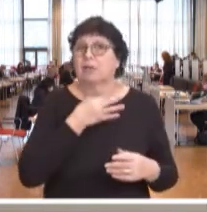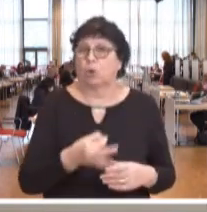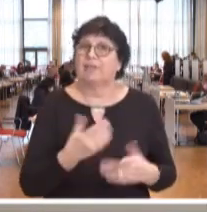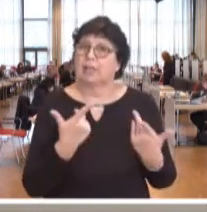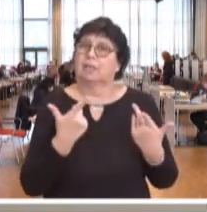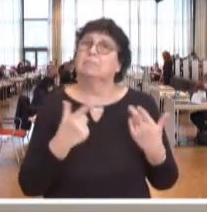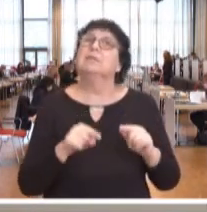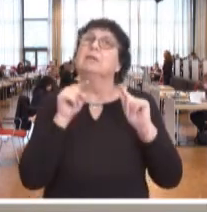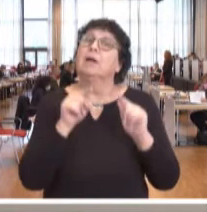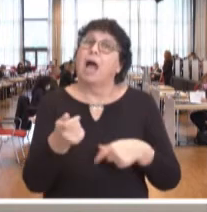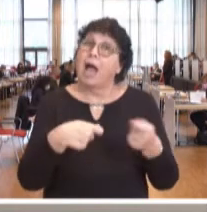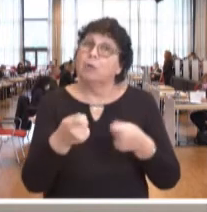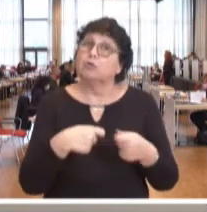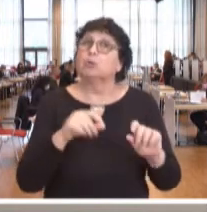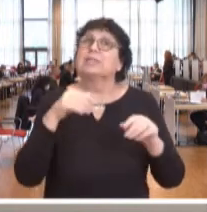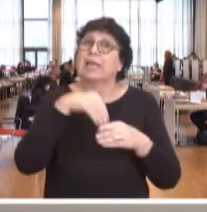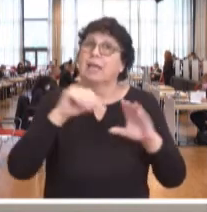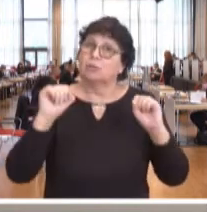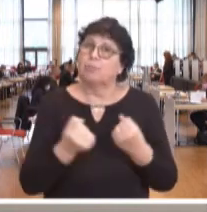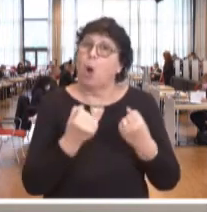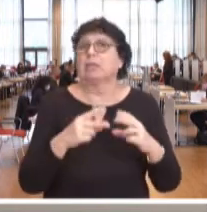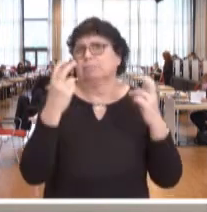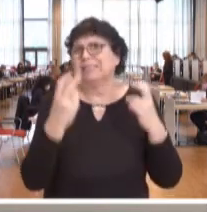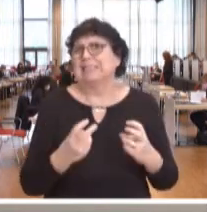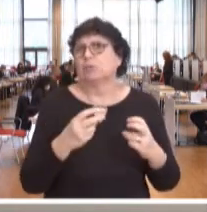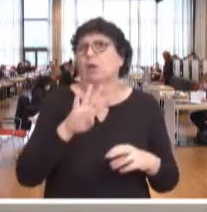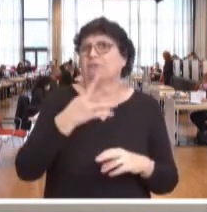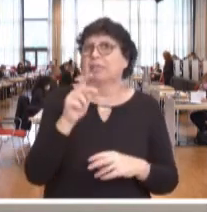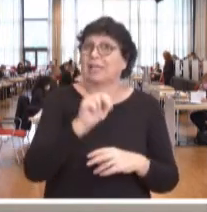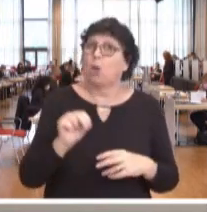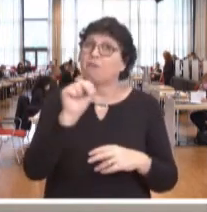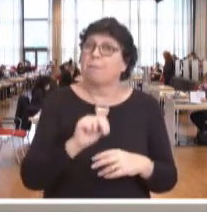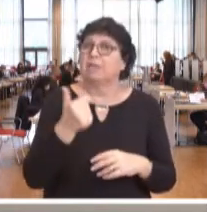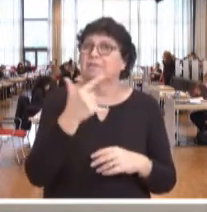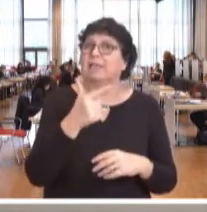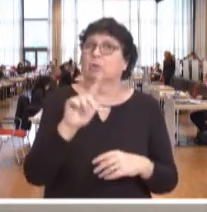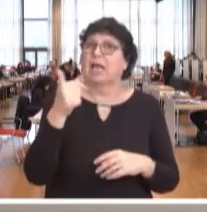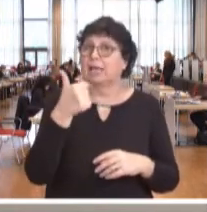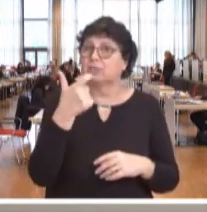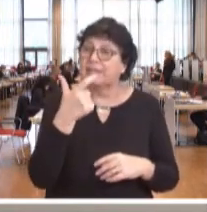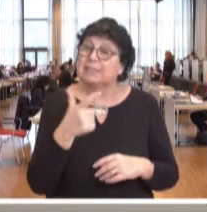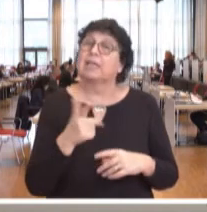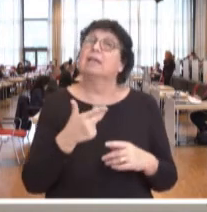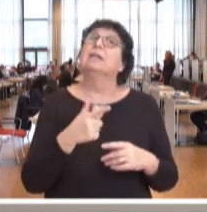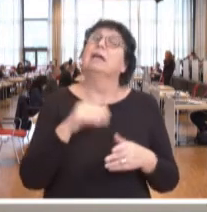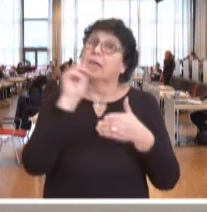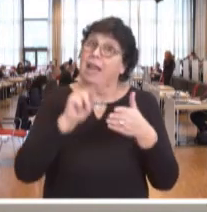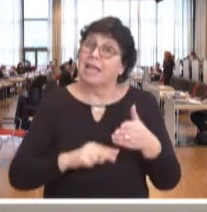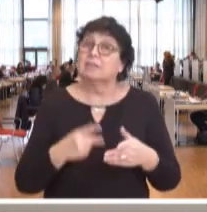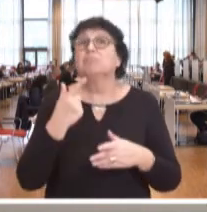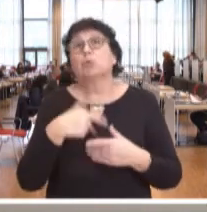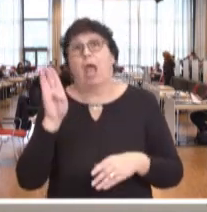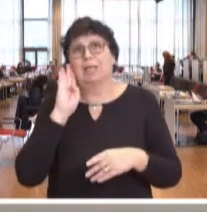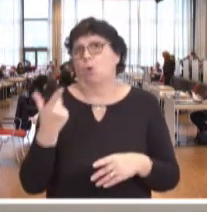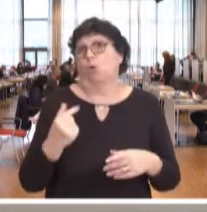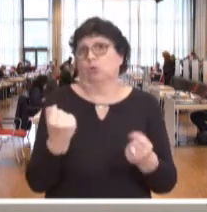Sport hat den vorliegenden Gesetzentwurf in seiner Sitzung am 4. November 2021 gelesen und beschlossen, eine Anhörung durchzuführen.